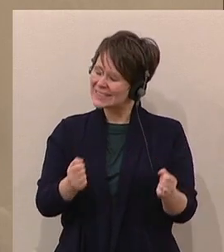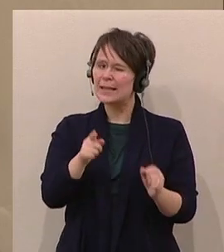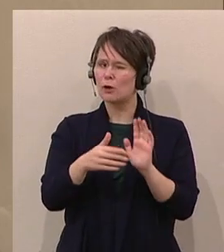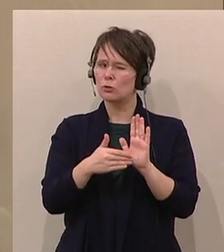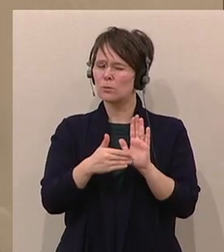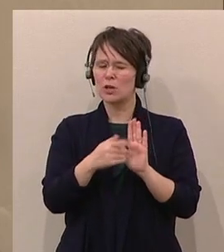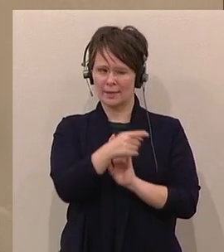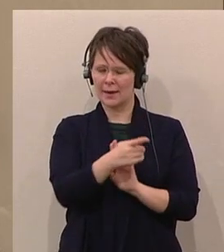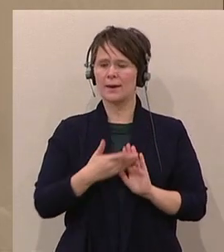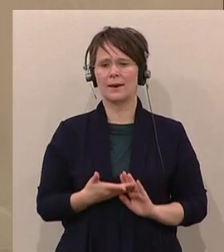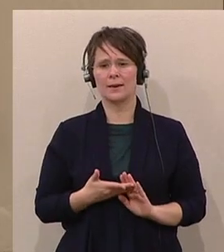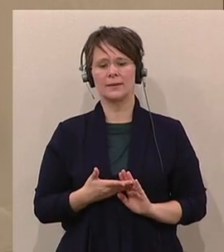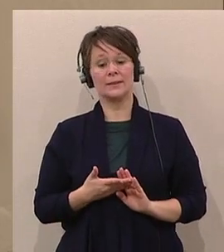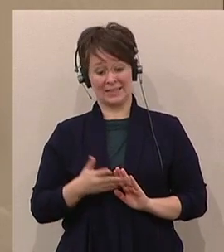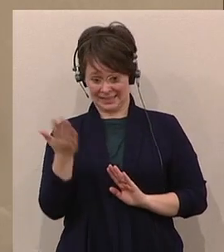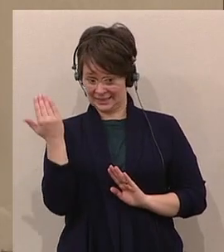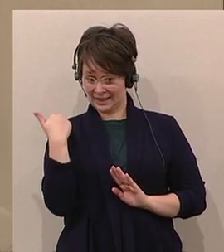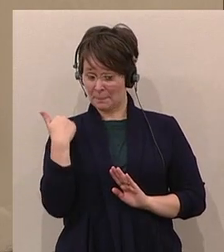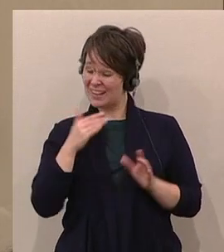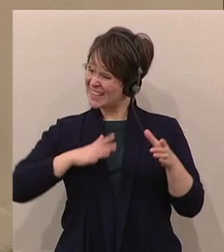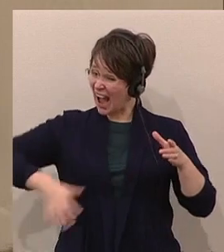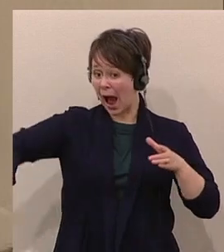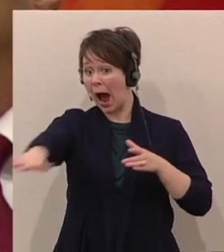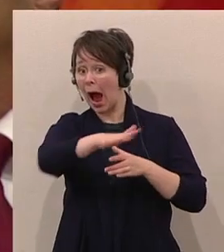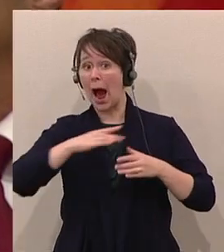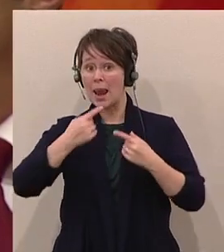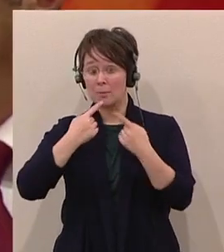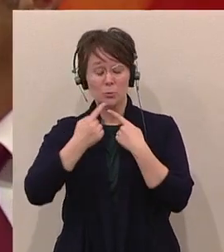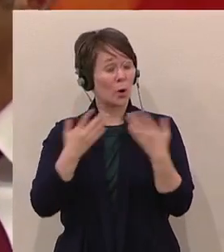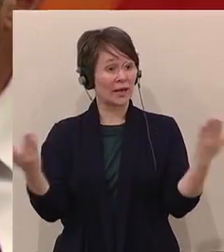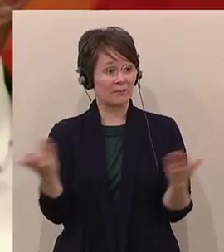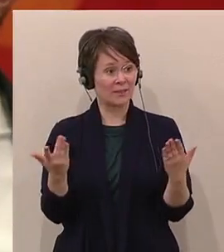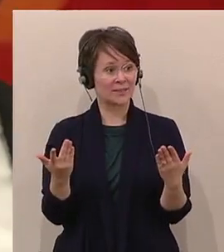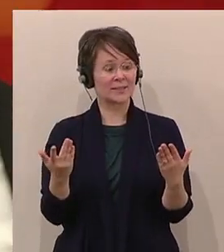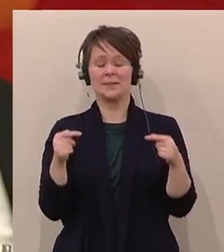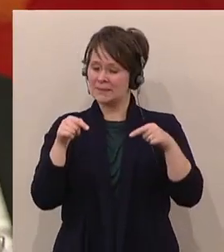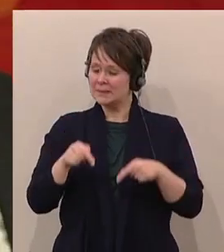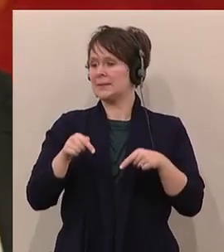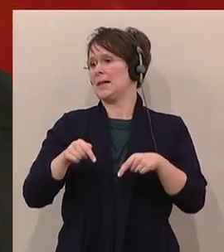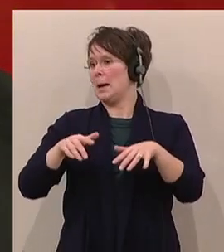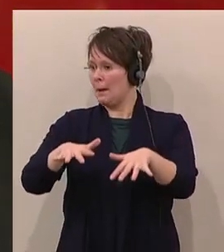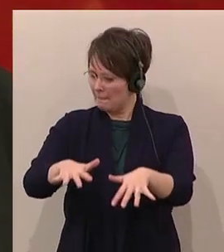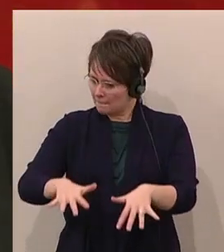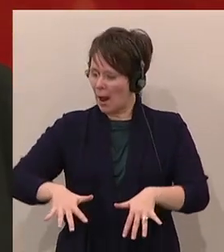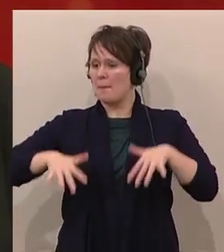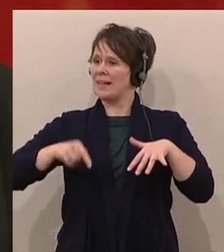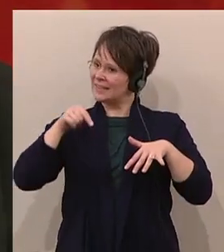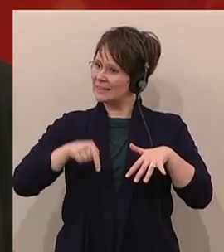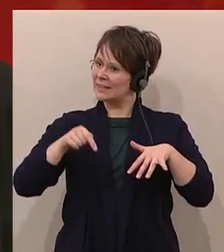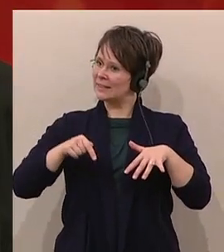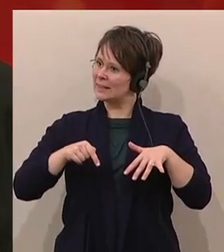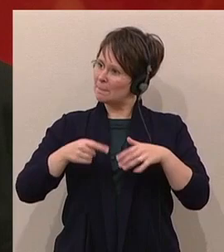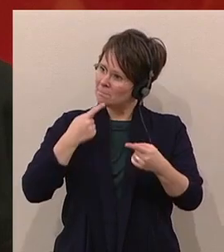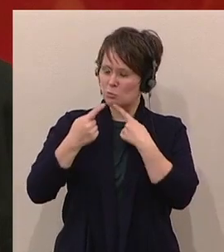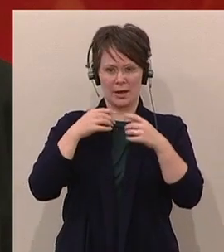versprochen, dass wir zu diesem Thema im Plenum eine weitreichende Enquete durchführen werden. Gerade,